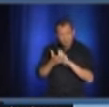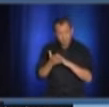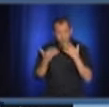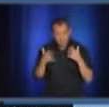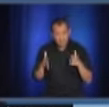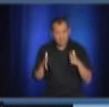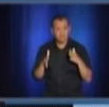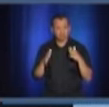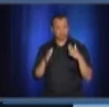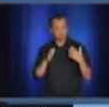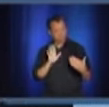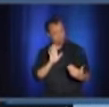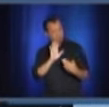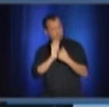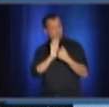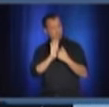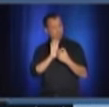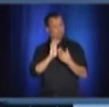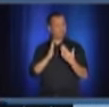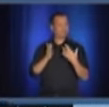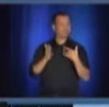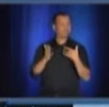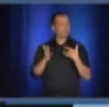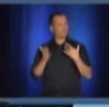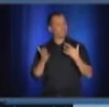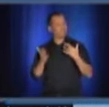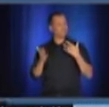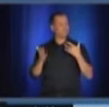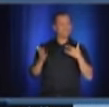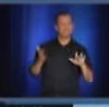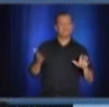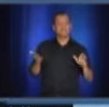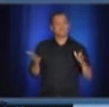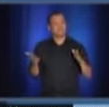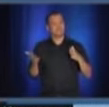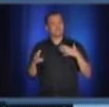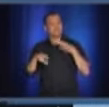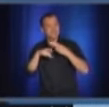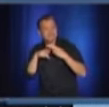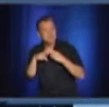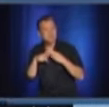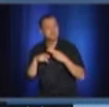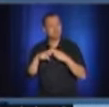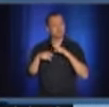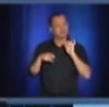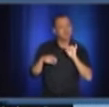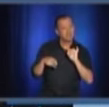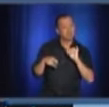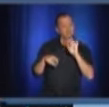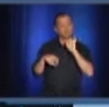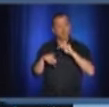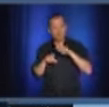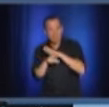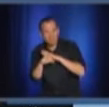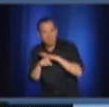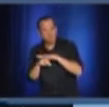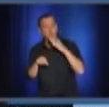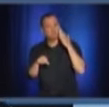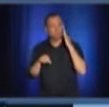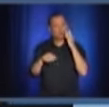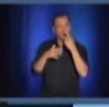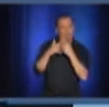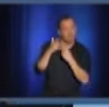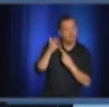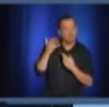sur des critères raciaux. Donc, de faire correspondre un nom à une